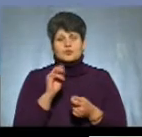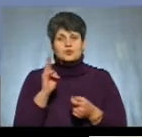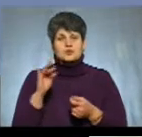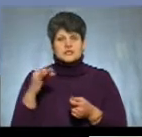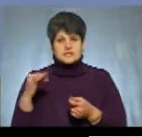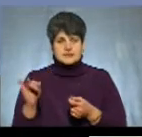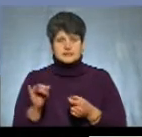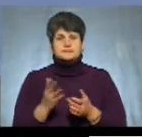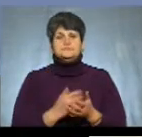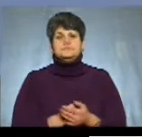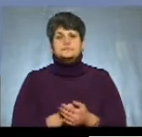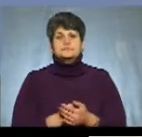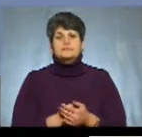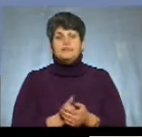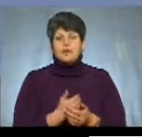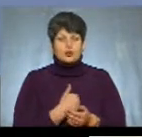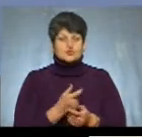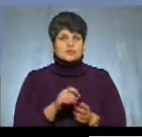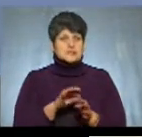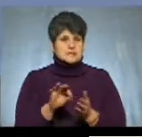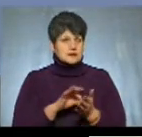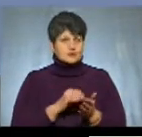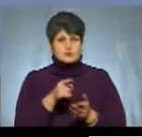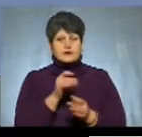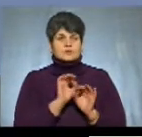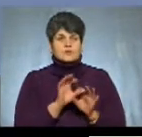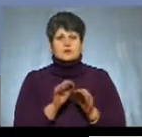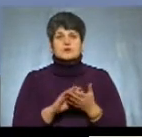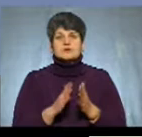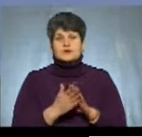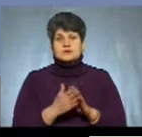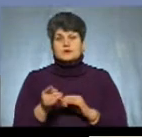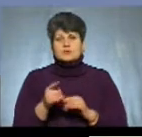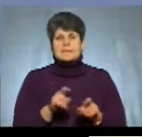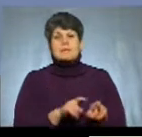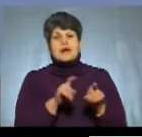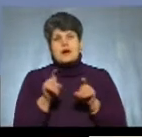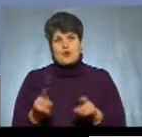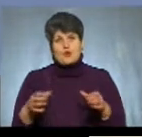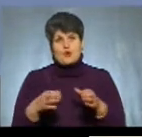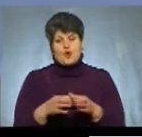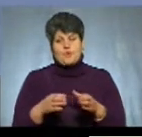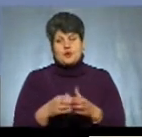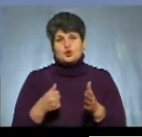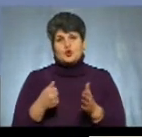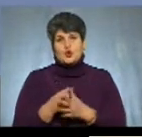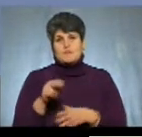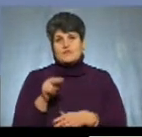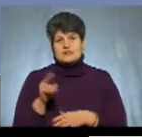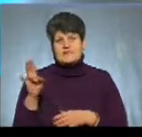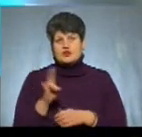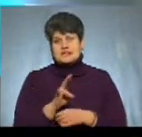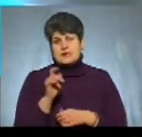Пане Ігоре, одразу хочу, щоб ви прокоментували ситуацію на Тернопільщині з переходом громад до Православної церкви України.